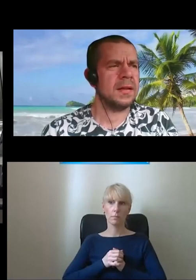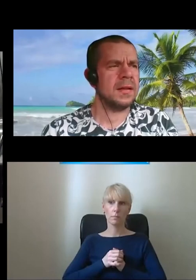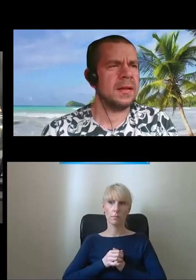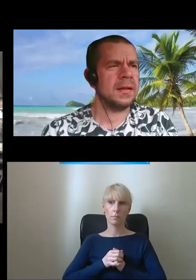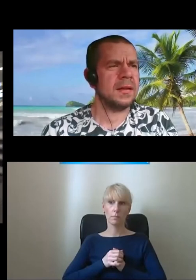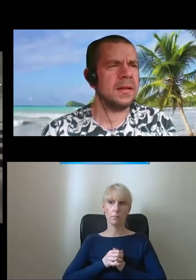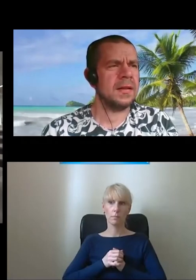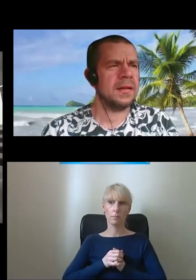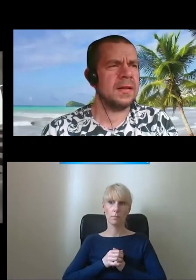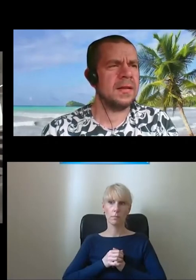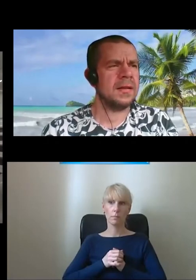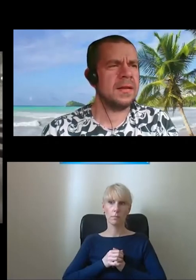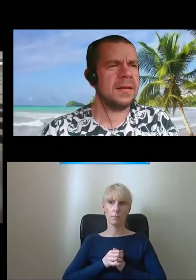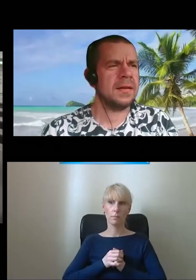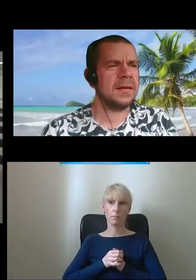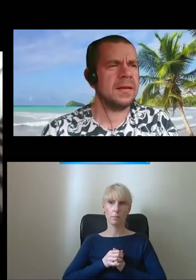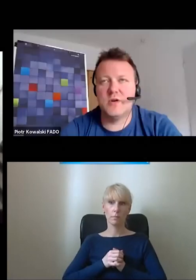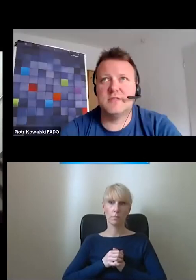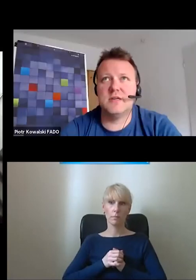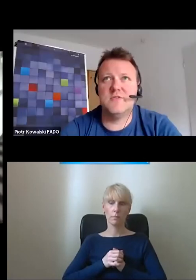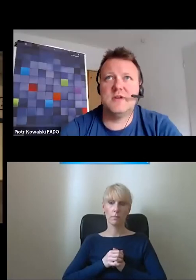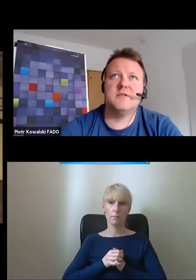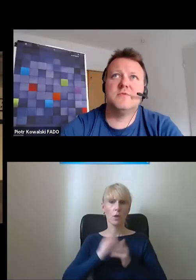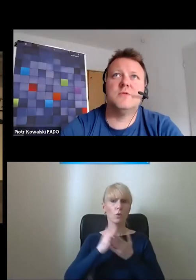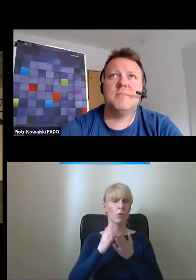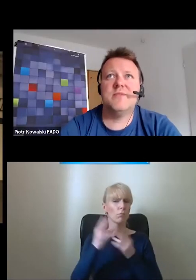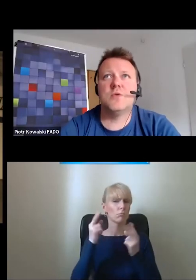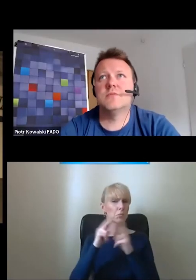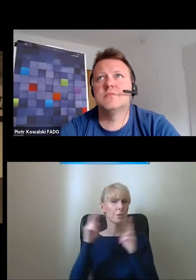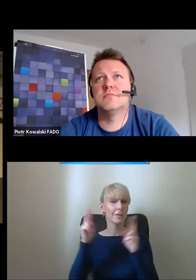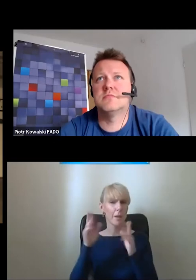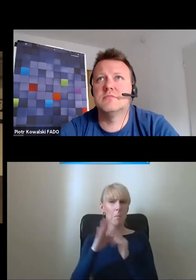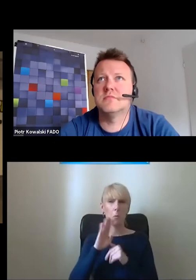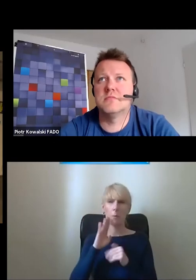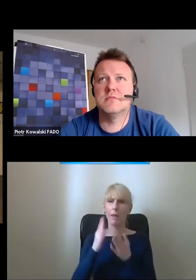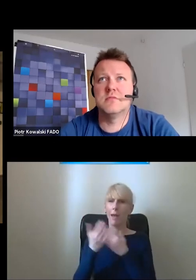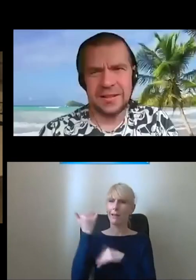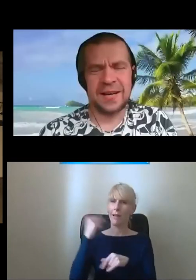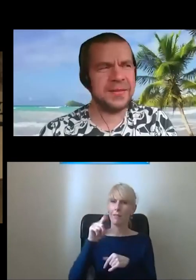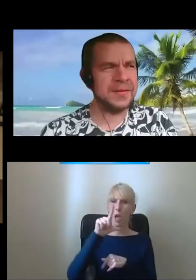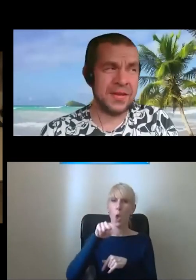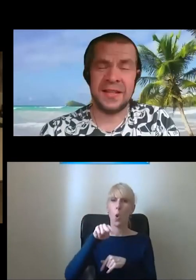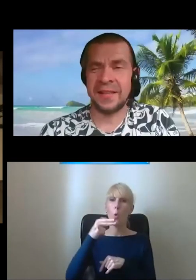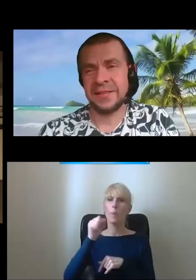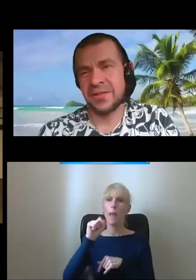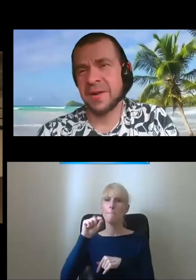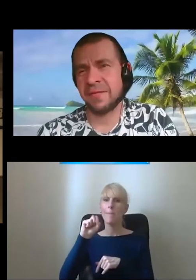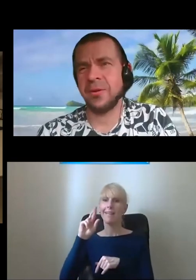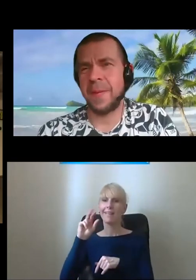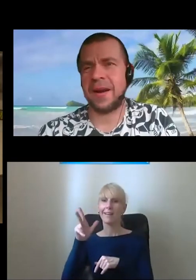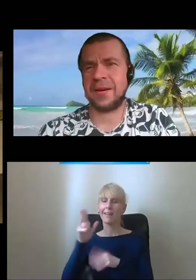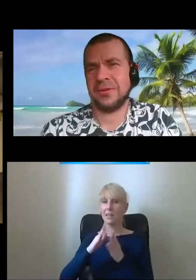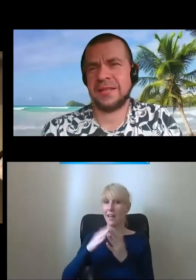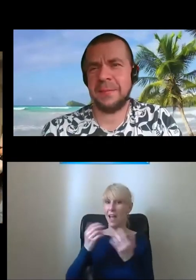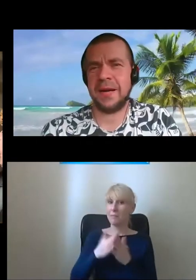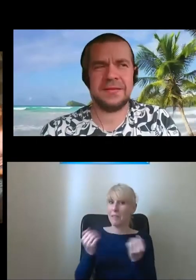Uwaga na prędkość, na zakrętach. Trochę jest taki dźwięk, w Luna Parku. Trochę tak. Atrakcje też są jak w